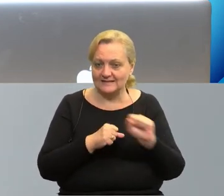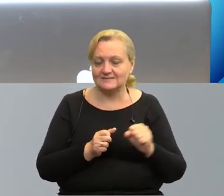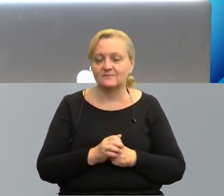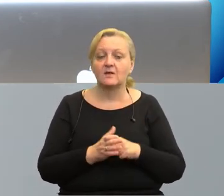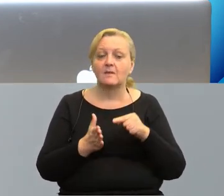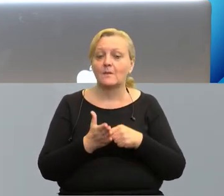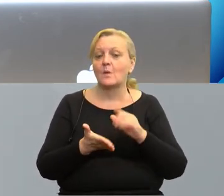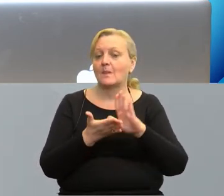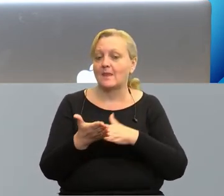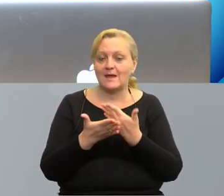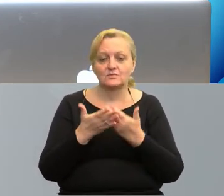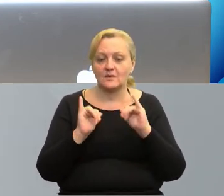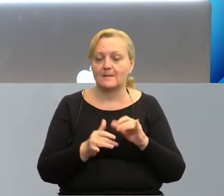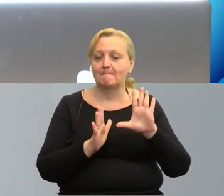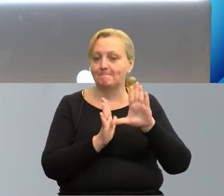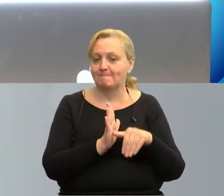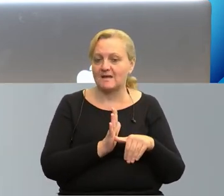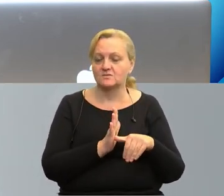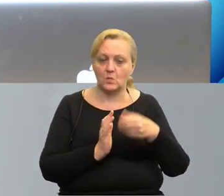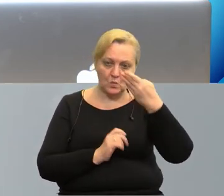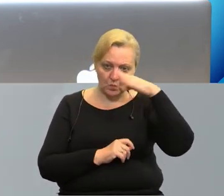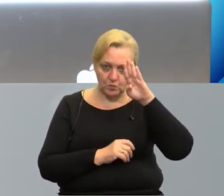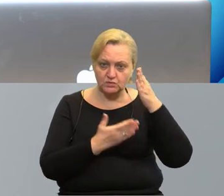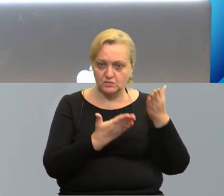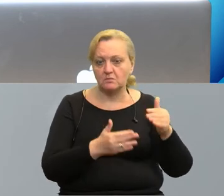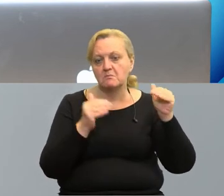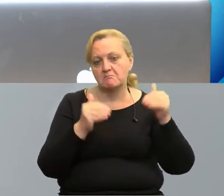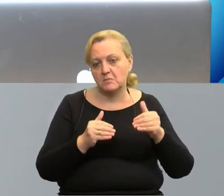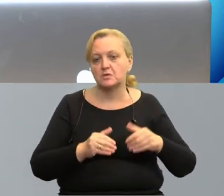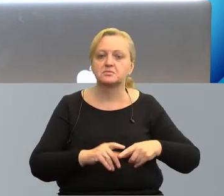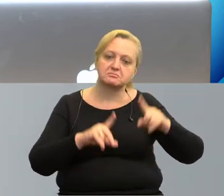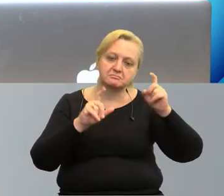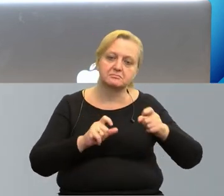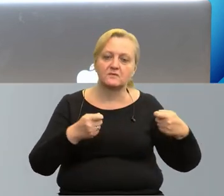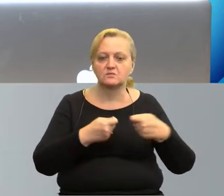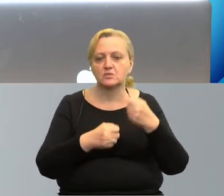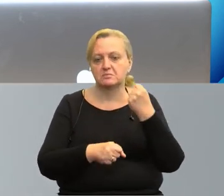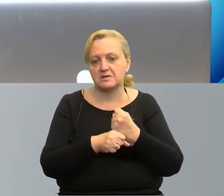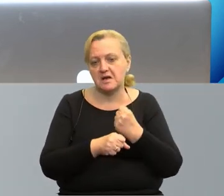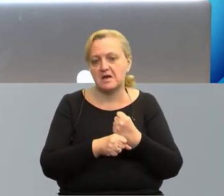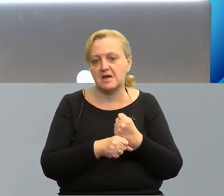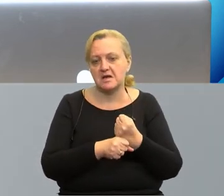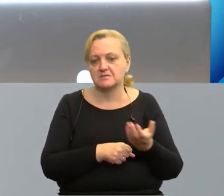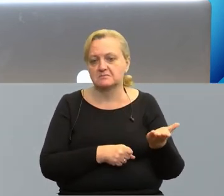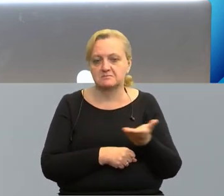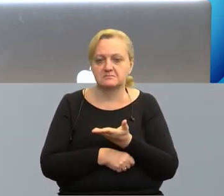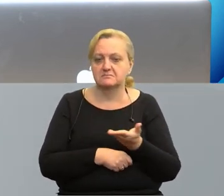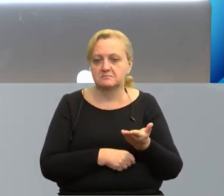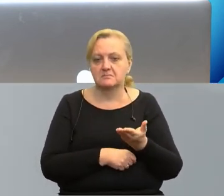I tak na przykład miasto Łódź może rozpocząć współpracę z